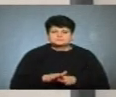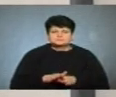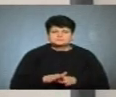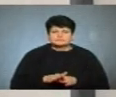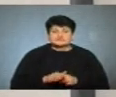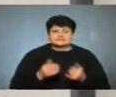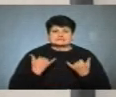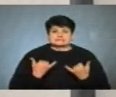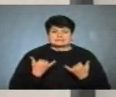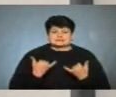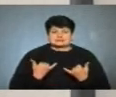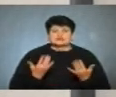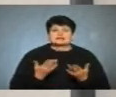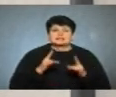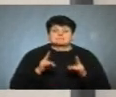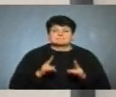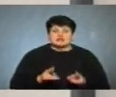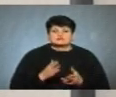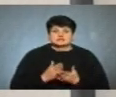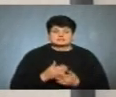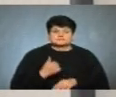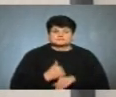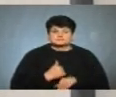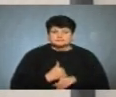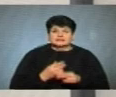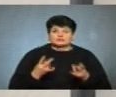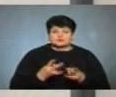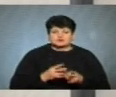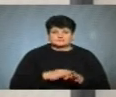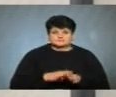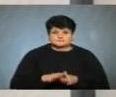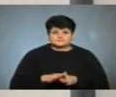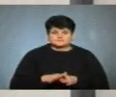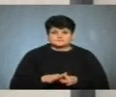Зокрема, зараз... Такі правила безпеки є ключовими, яких необхідно дотримуватися.